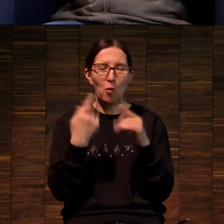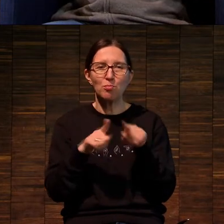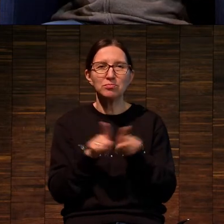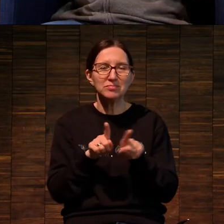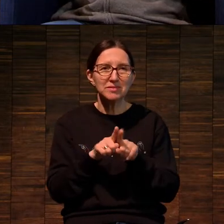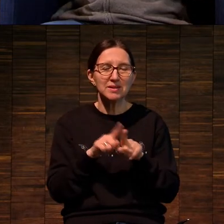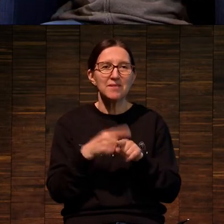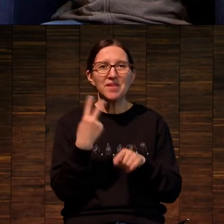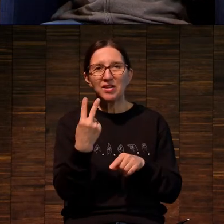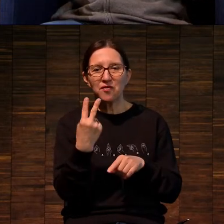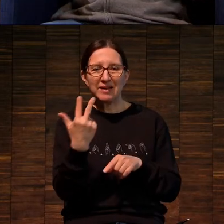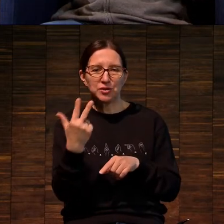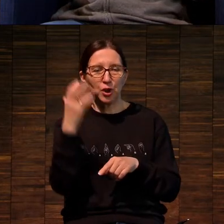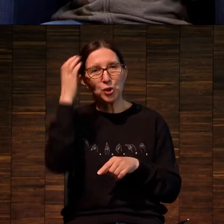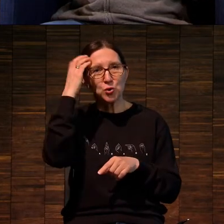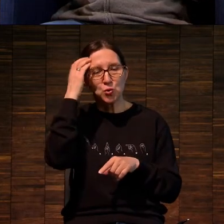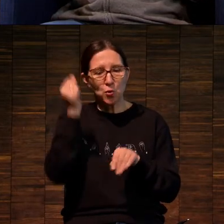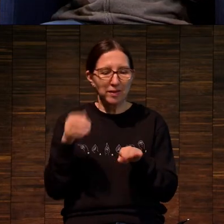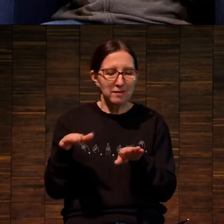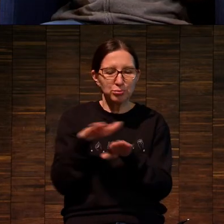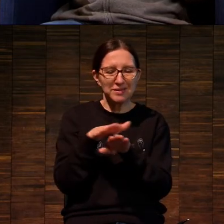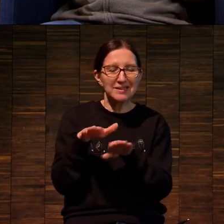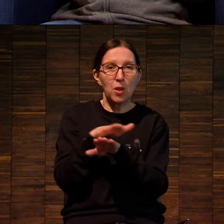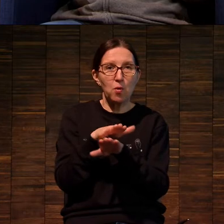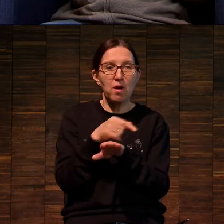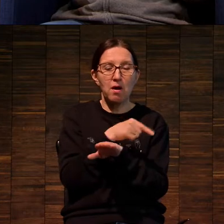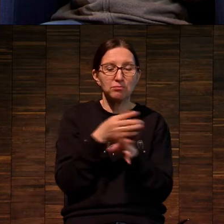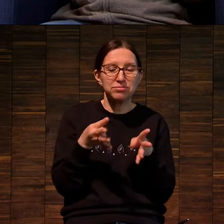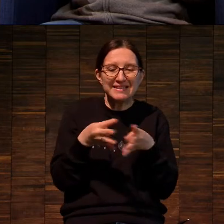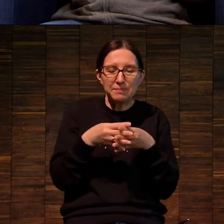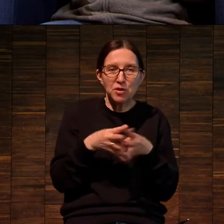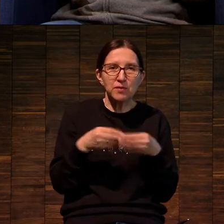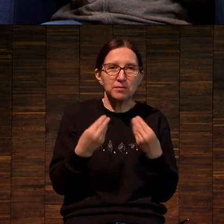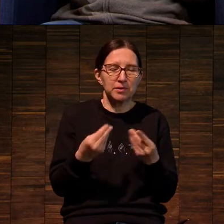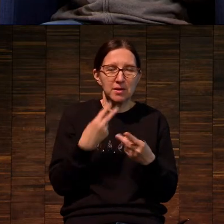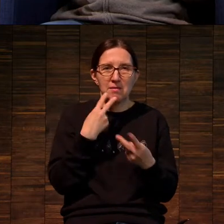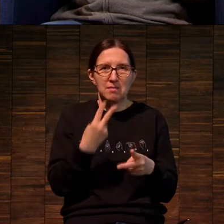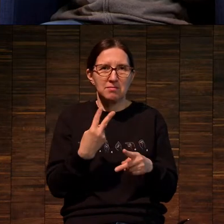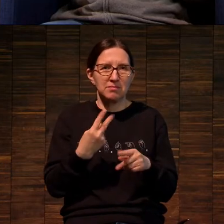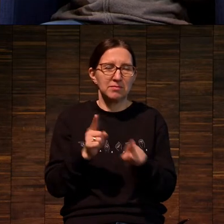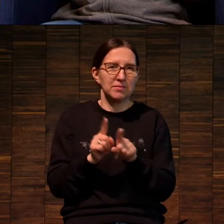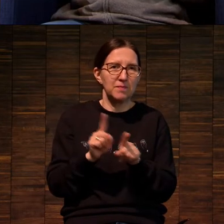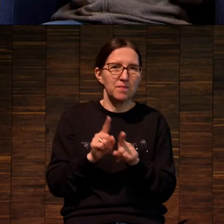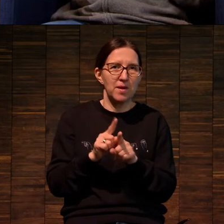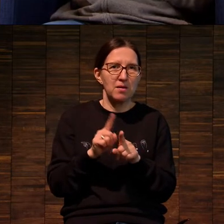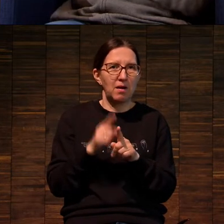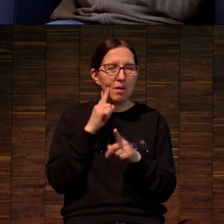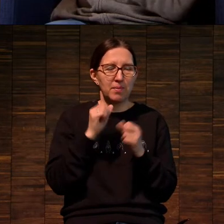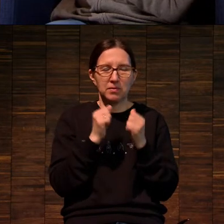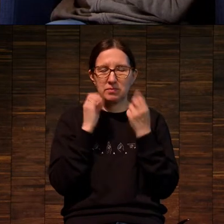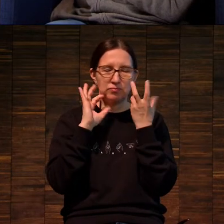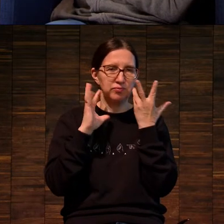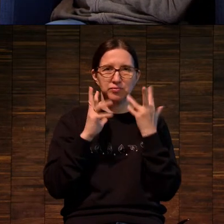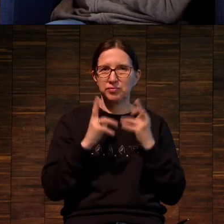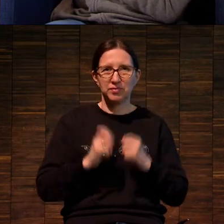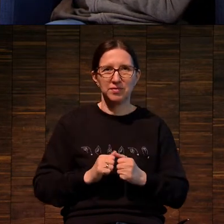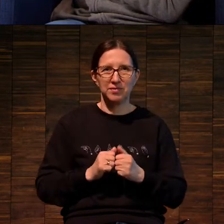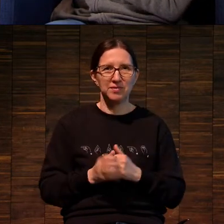два или три черных слоя, которые смешиваются и создают вот этот хаос полураспада линий.